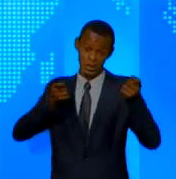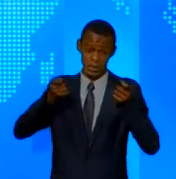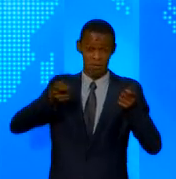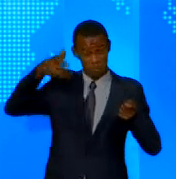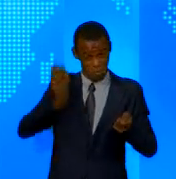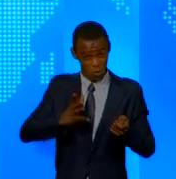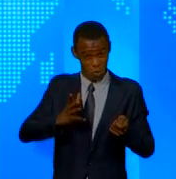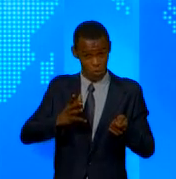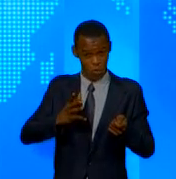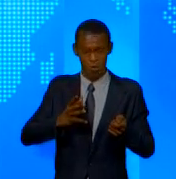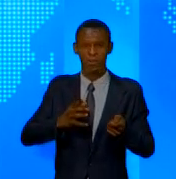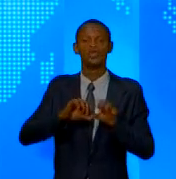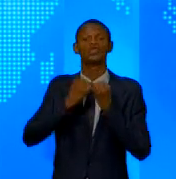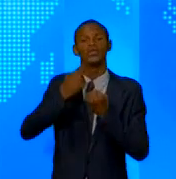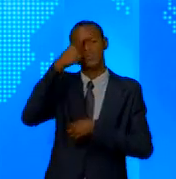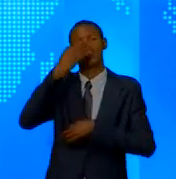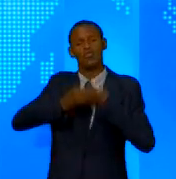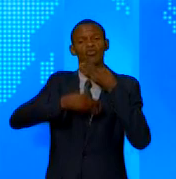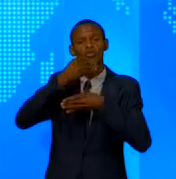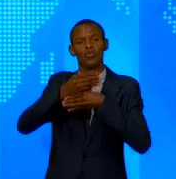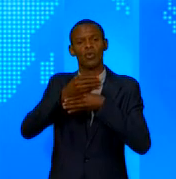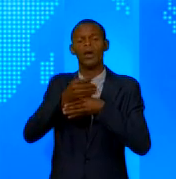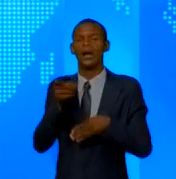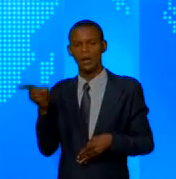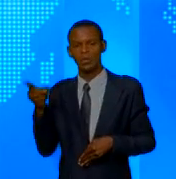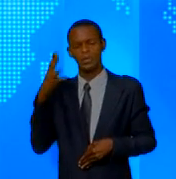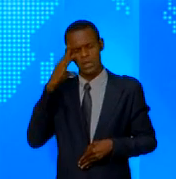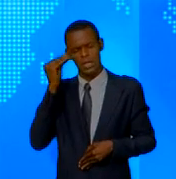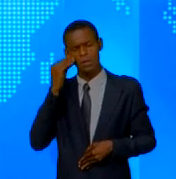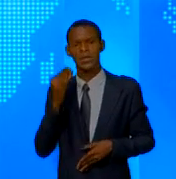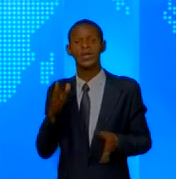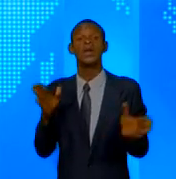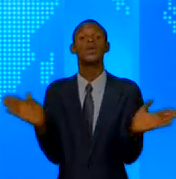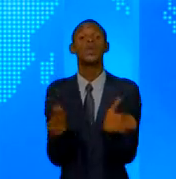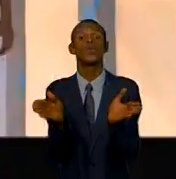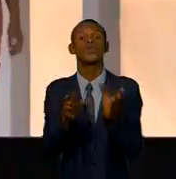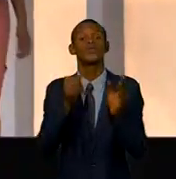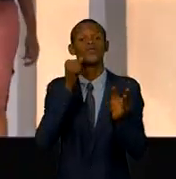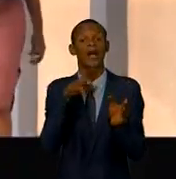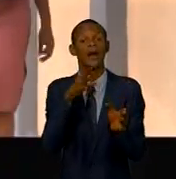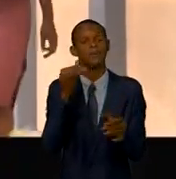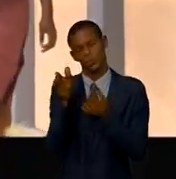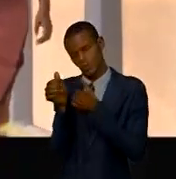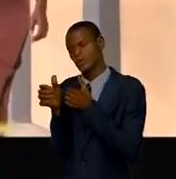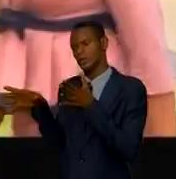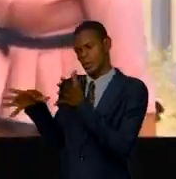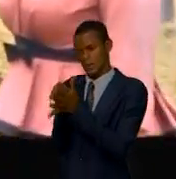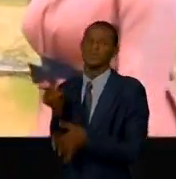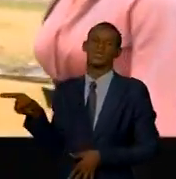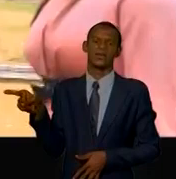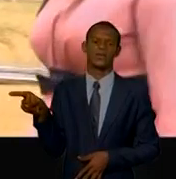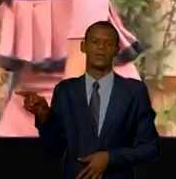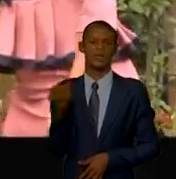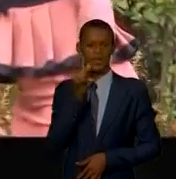leader appelle les femmes à une autoprise en charge un reportage de Bobette Enga. Une femme leader à la tête d'une